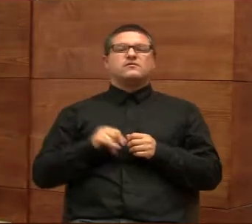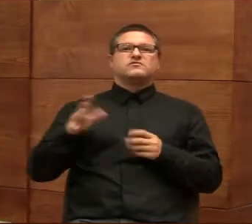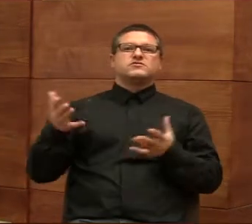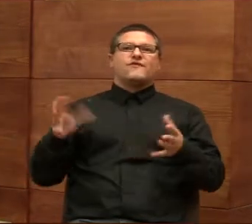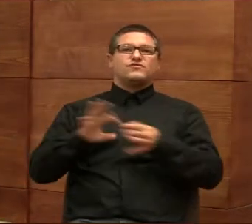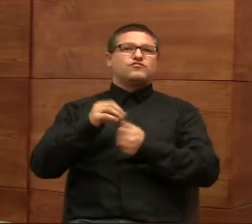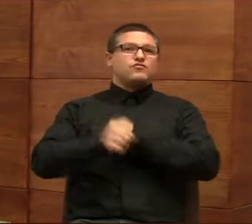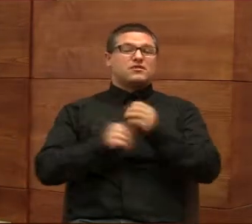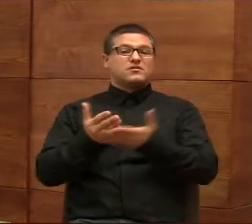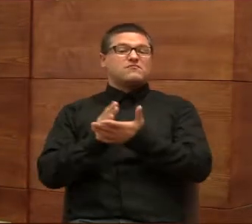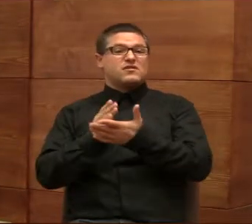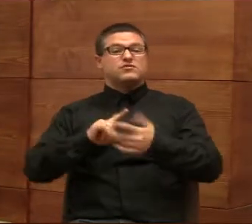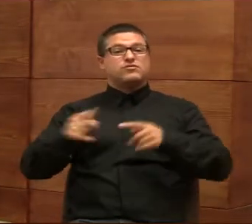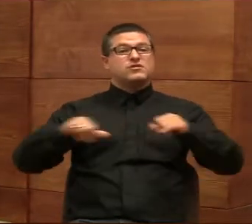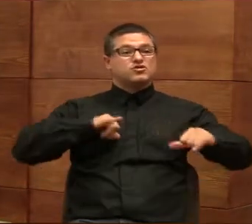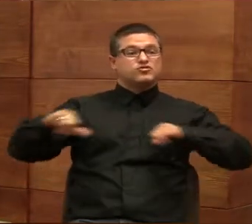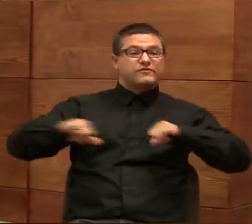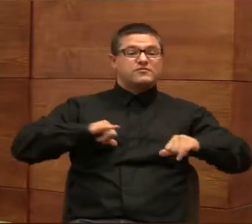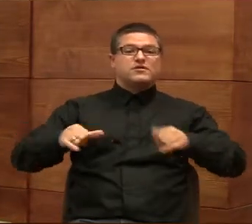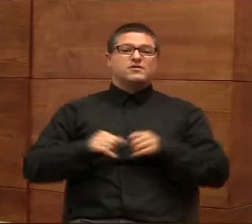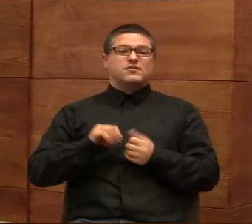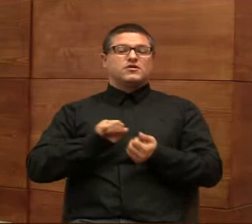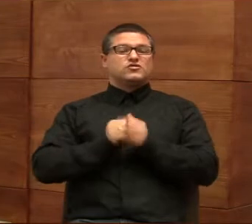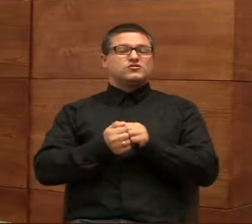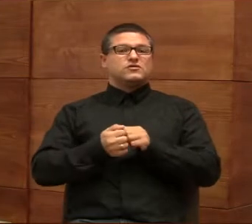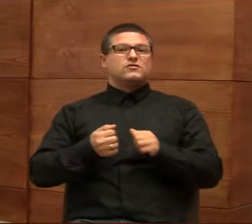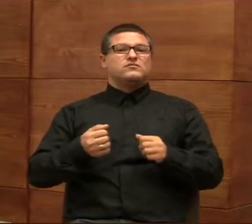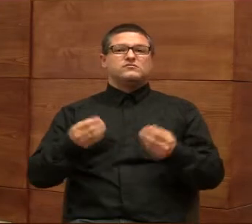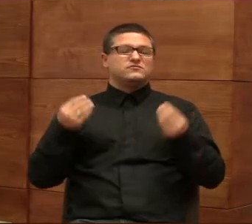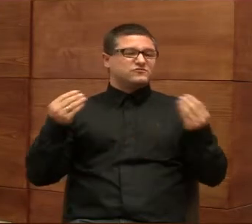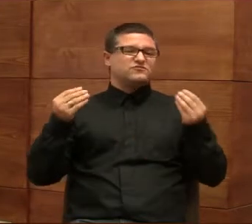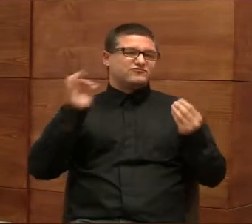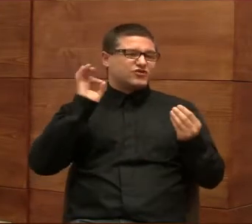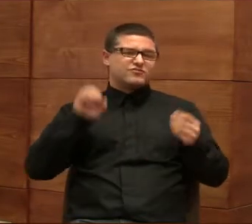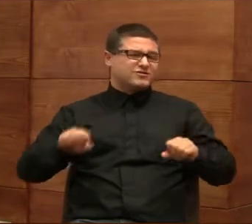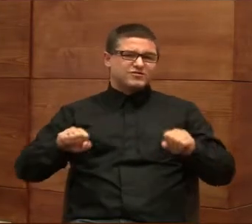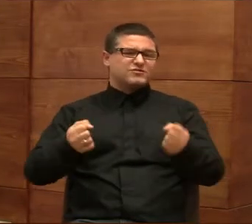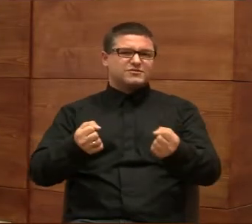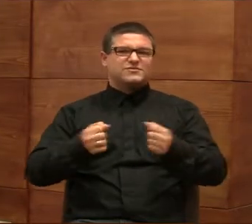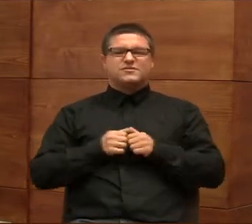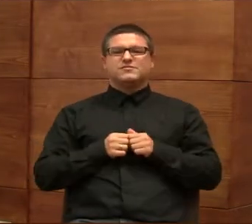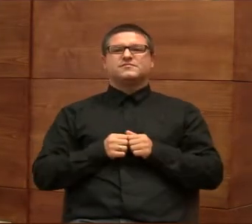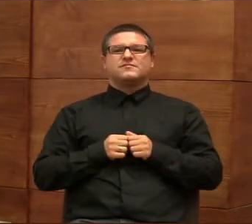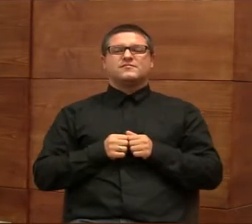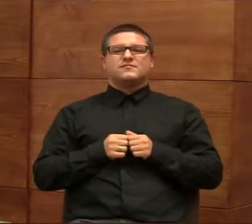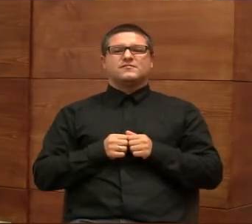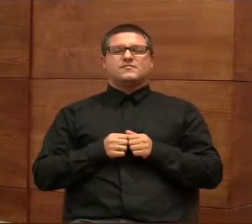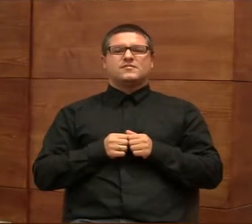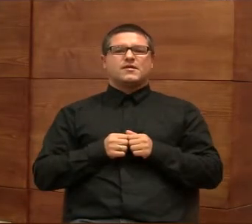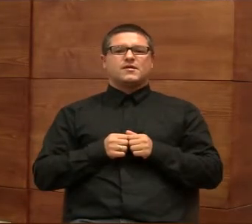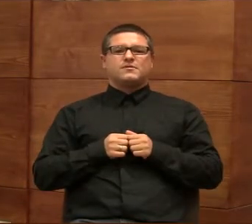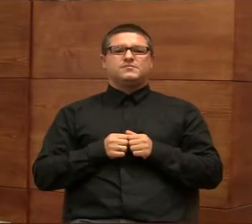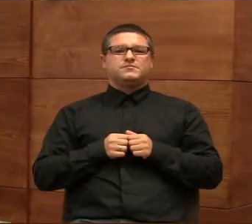organizacjami pozarządowymi a samorządami świetnie funkcjonuje. Myślę, że